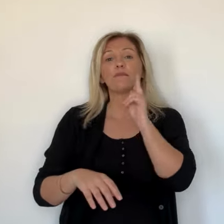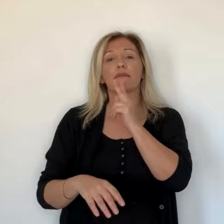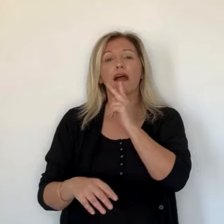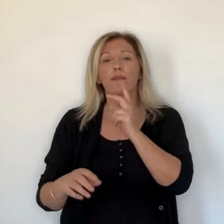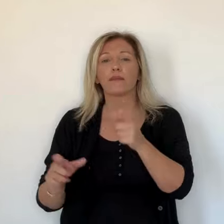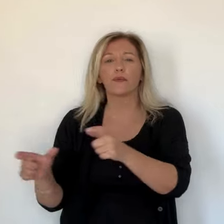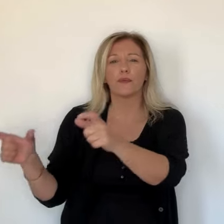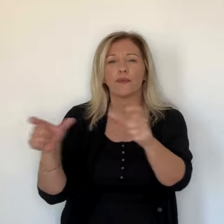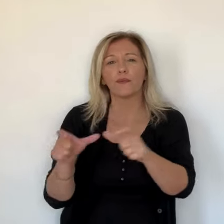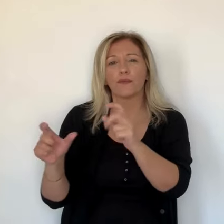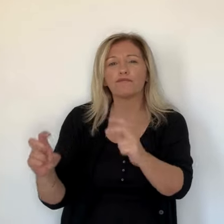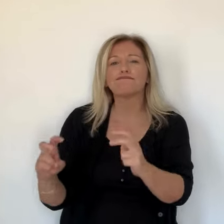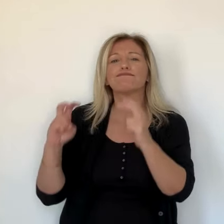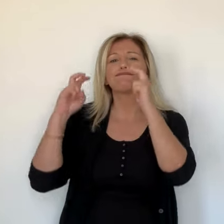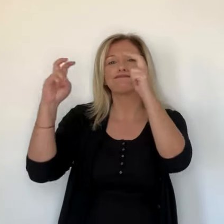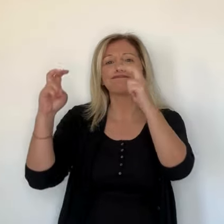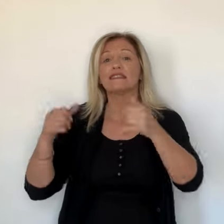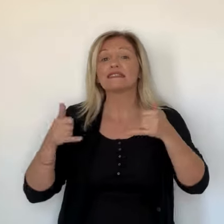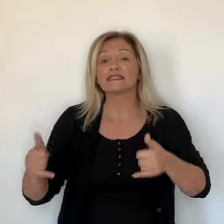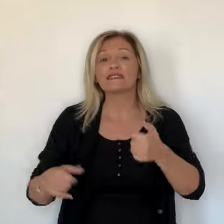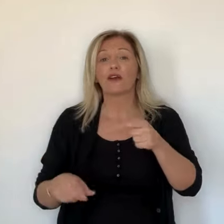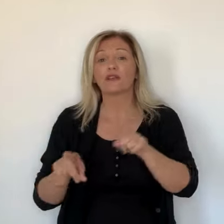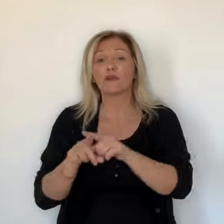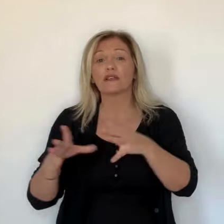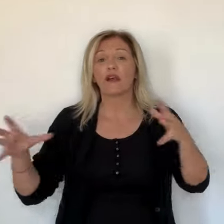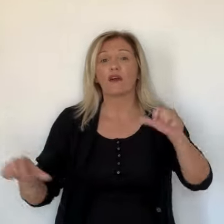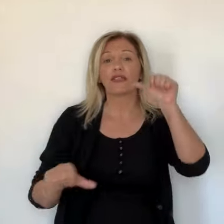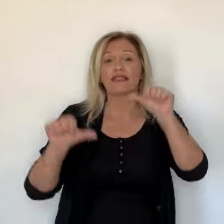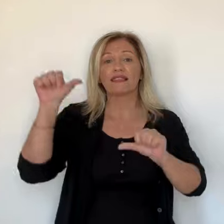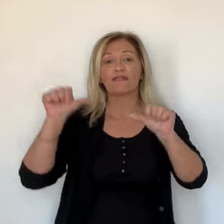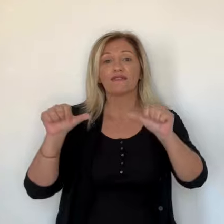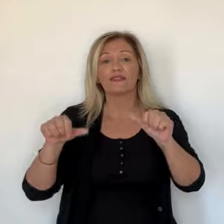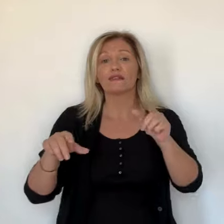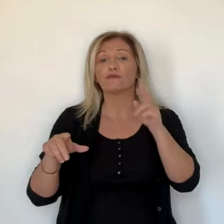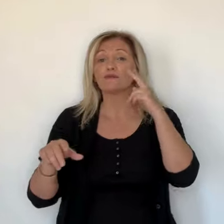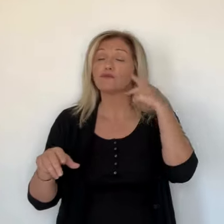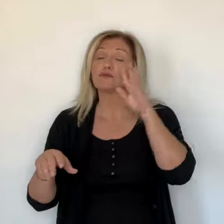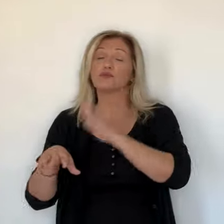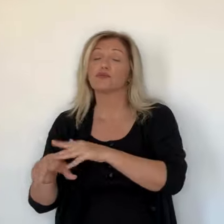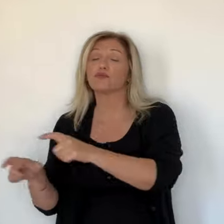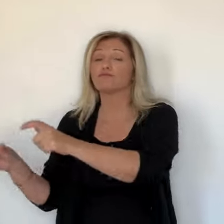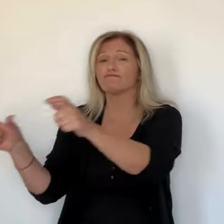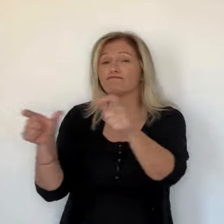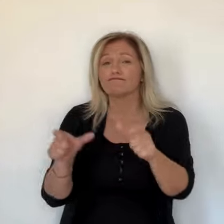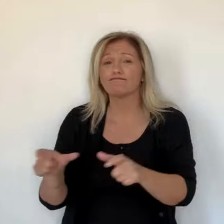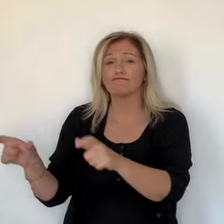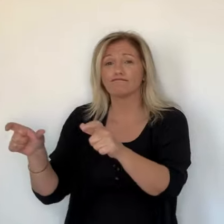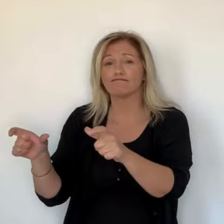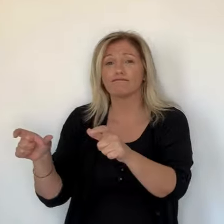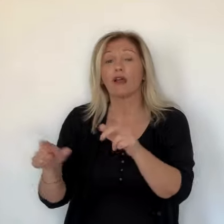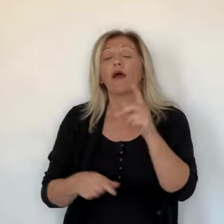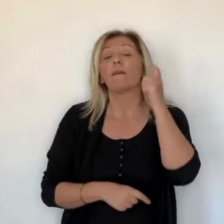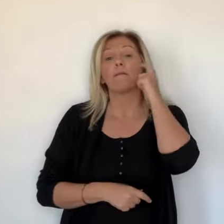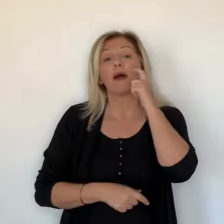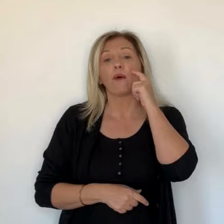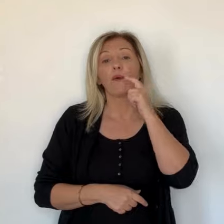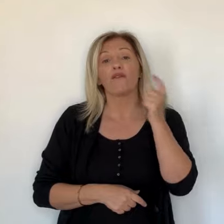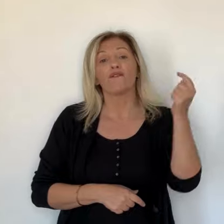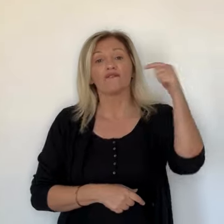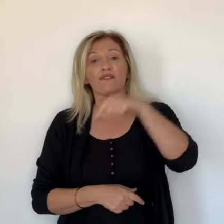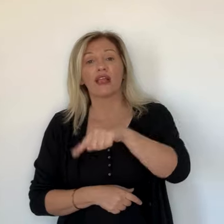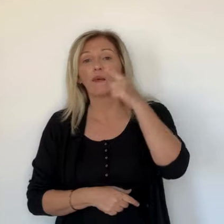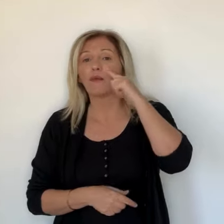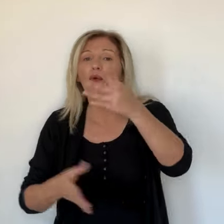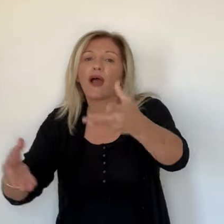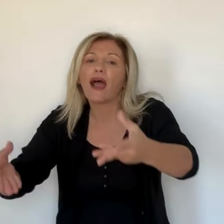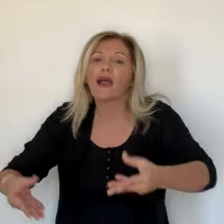vu, à Marseille, le déplacement du pape était entouré de précautions maximales sur le plan de la sécurité. Chez nous aussi, ce sera un